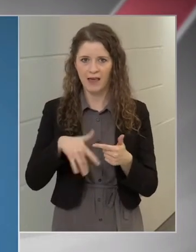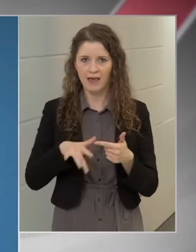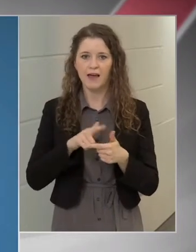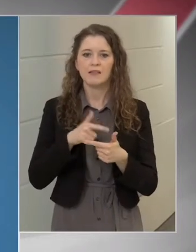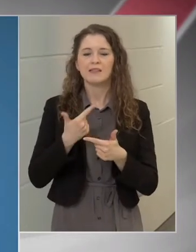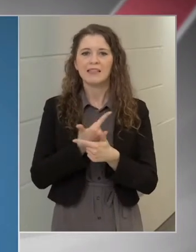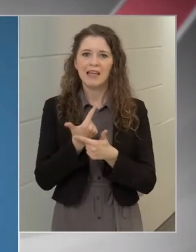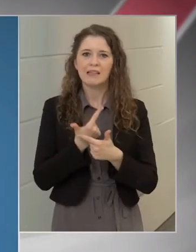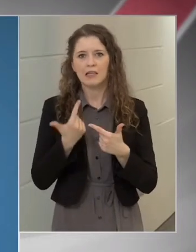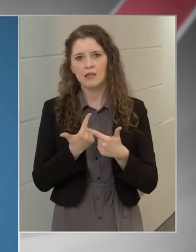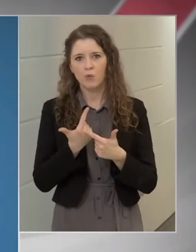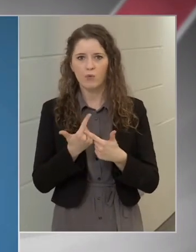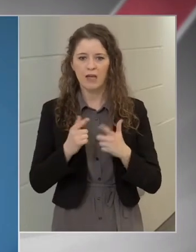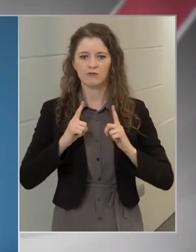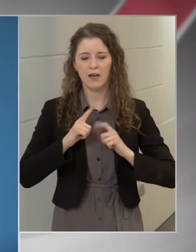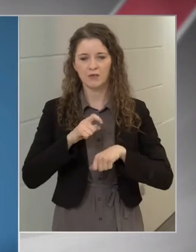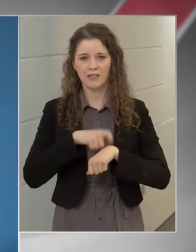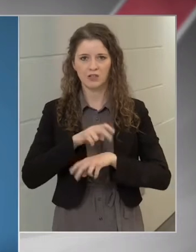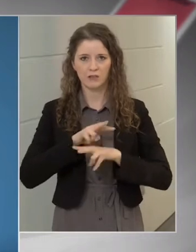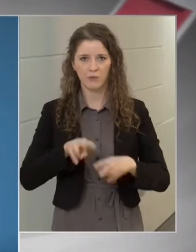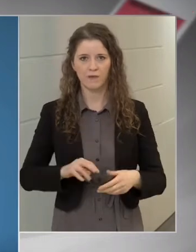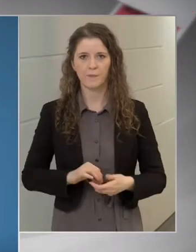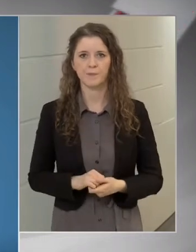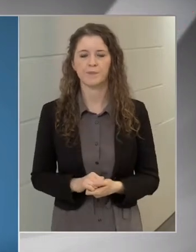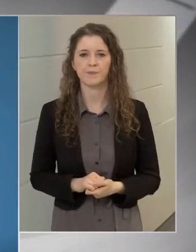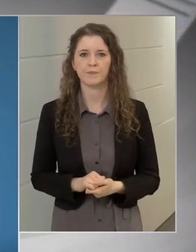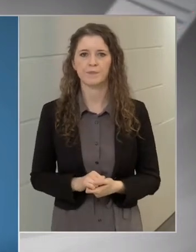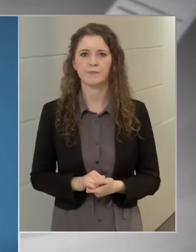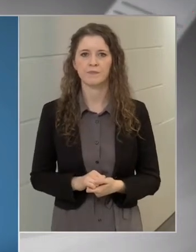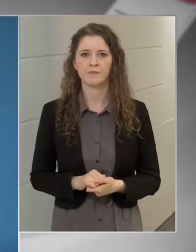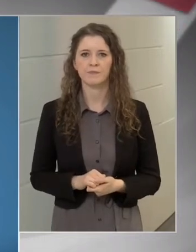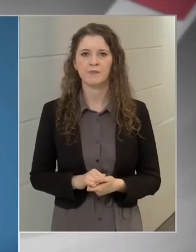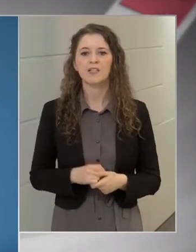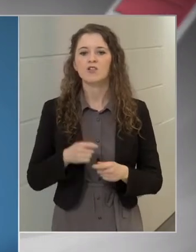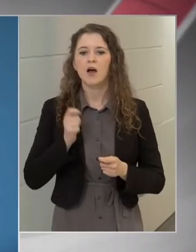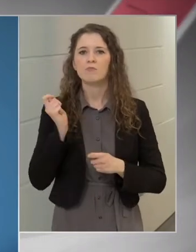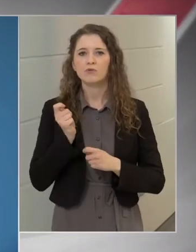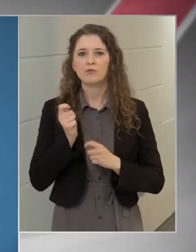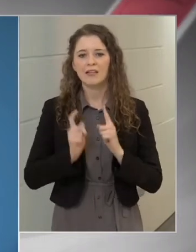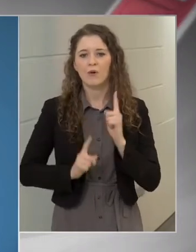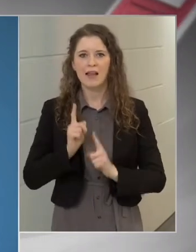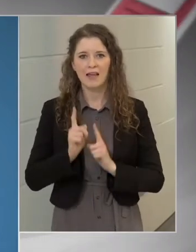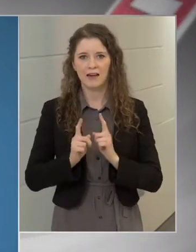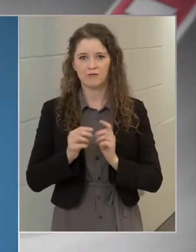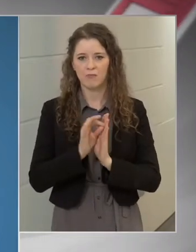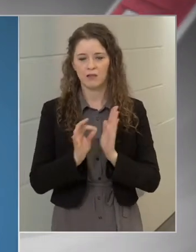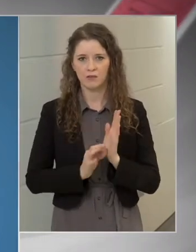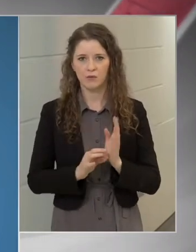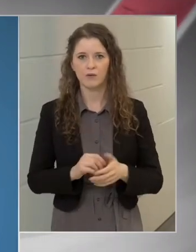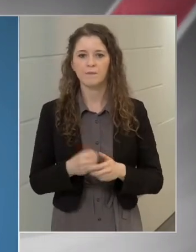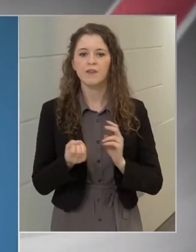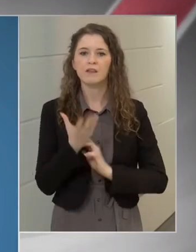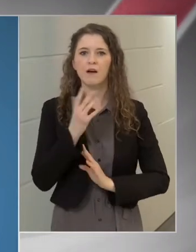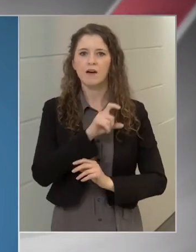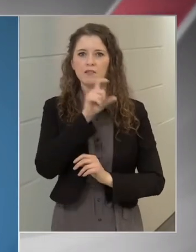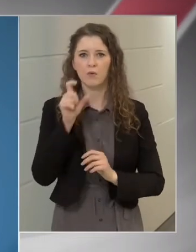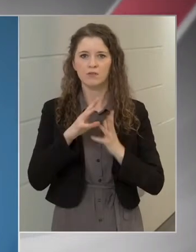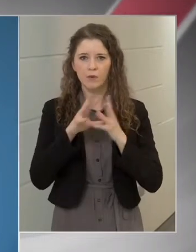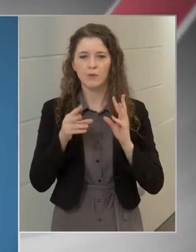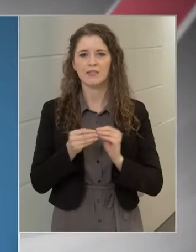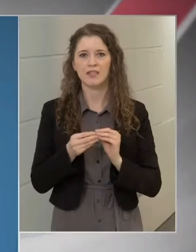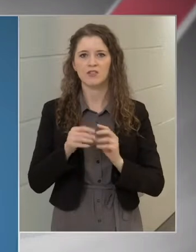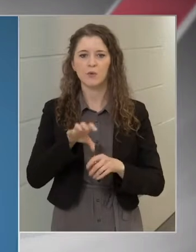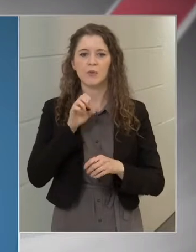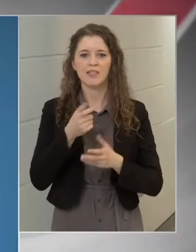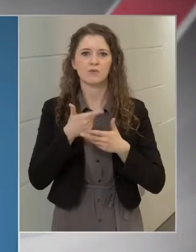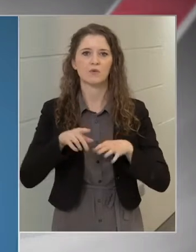illetve kettő órás várakozási idővel kell számolnunk, és a végére a büntető eljárási adataink, tavasz óta összesen 529